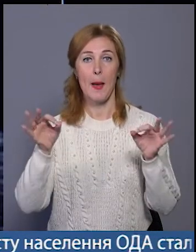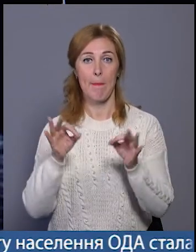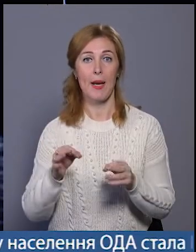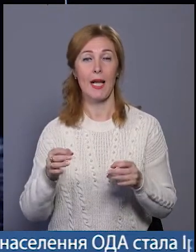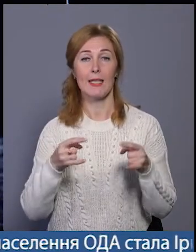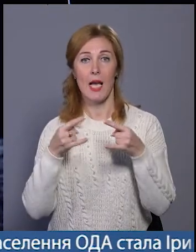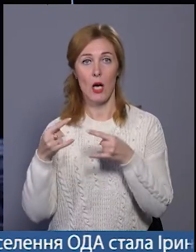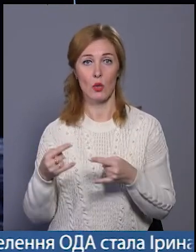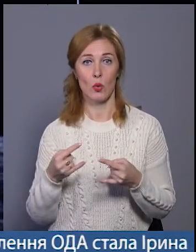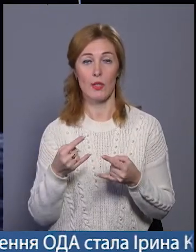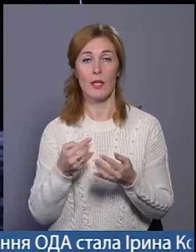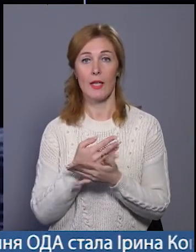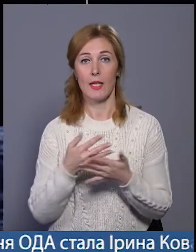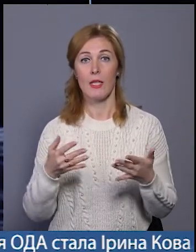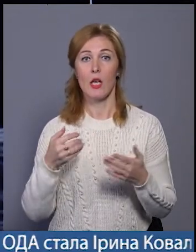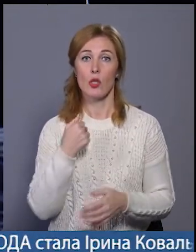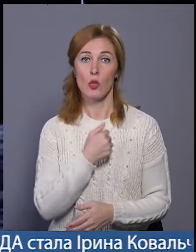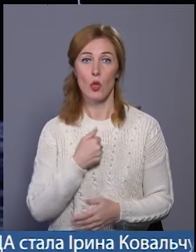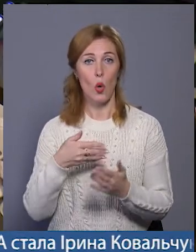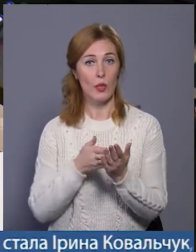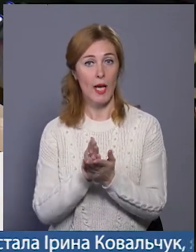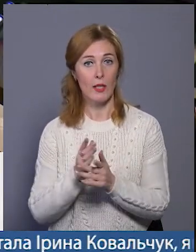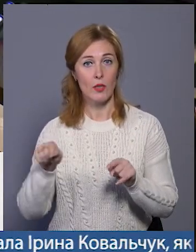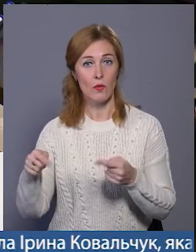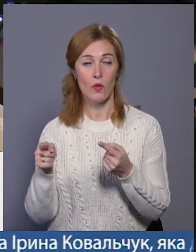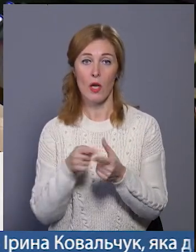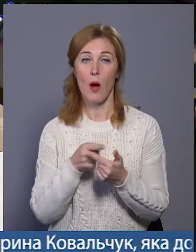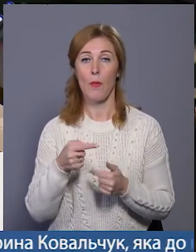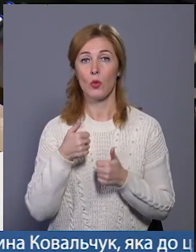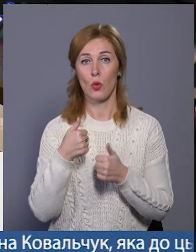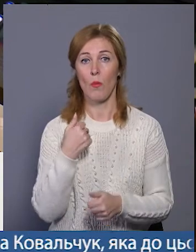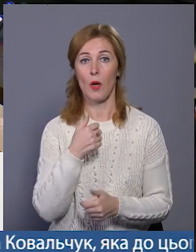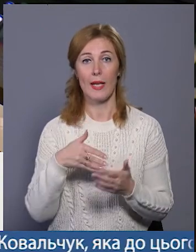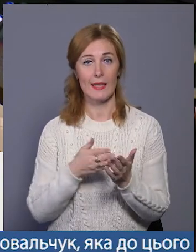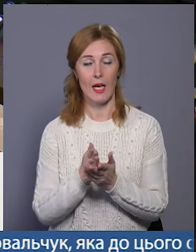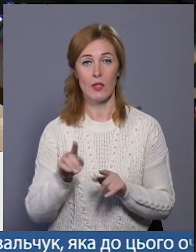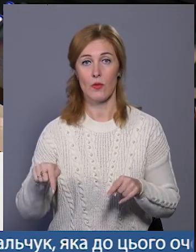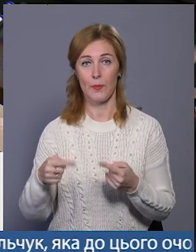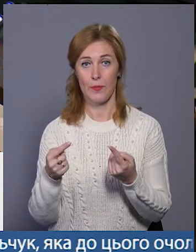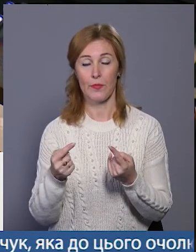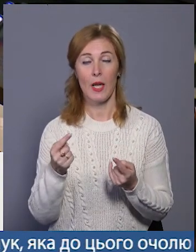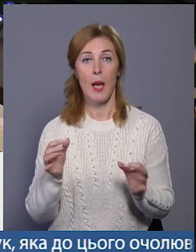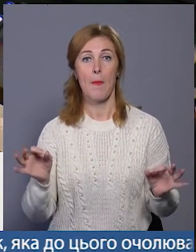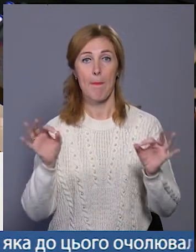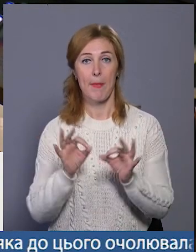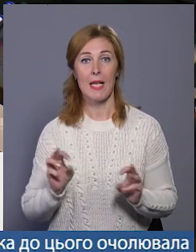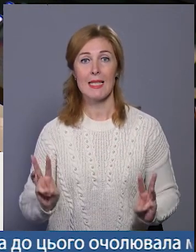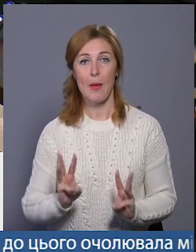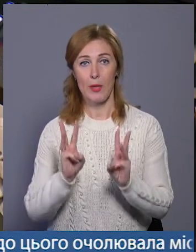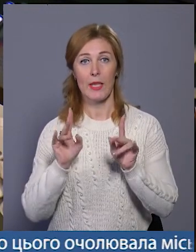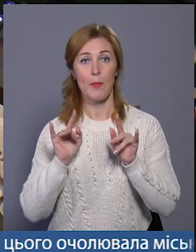доброякісних чи злоякісних новоутворень. Якщо ми, наприклад, дивимося, що еластичність при запальних процесах, при